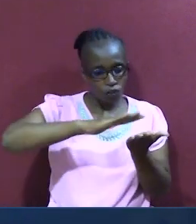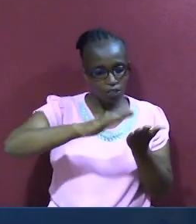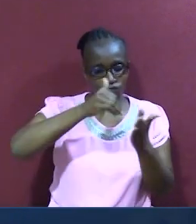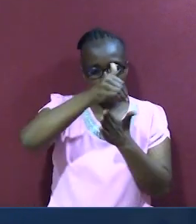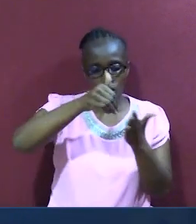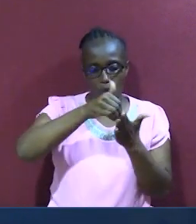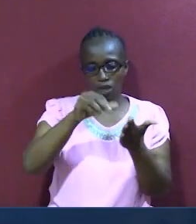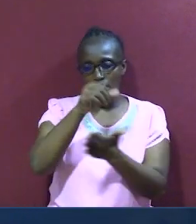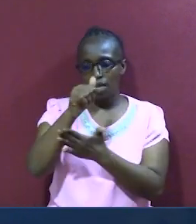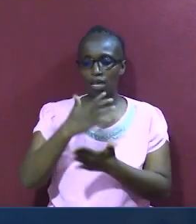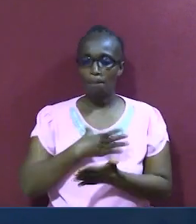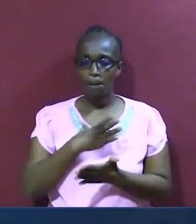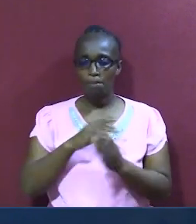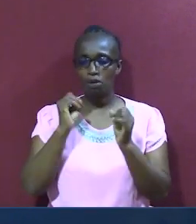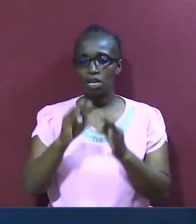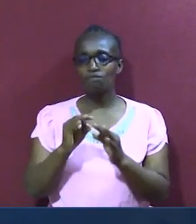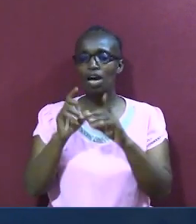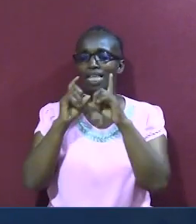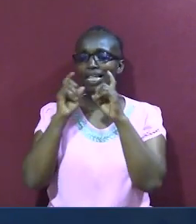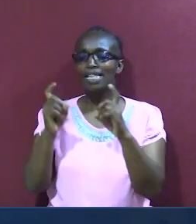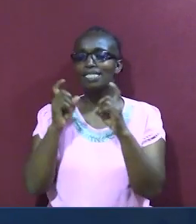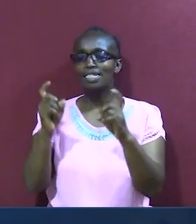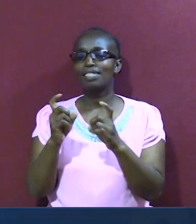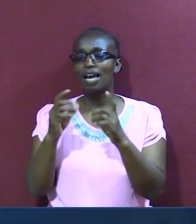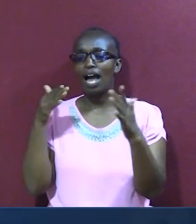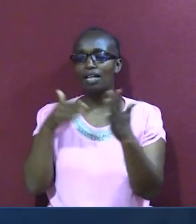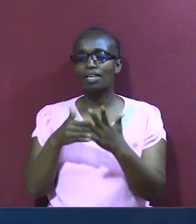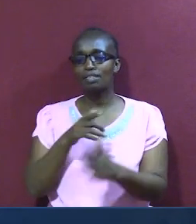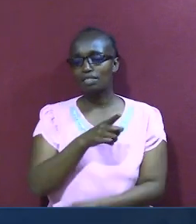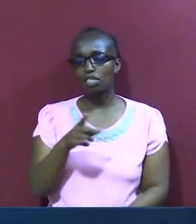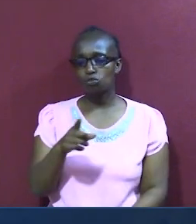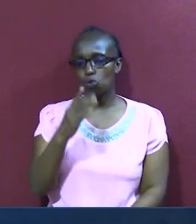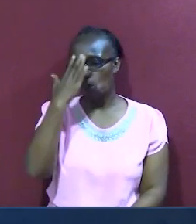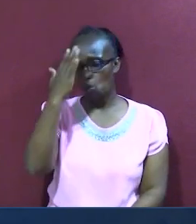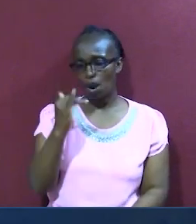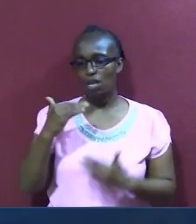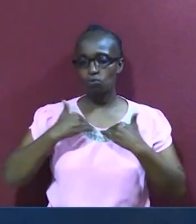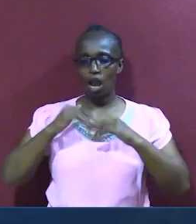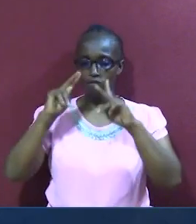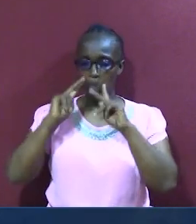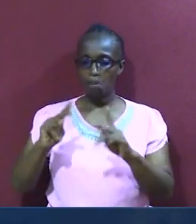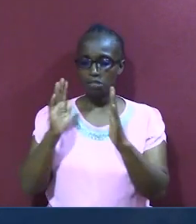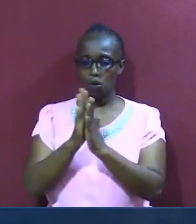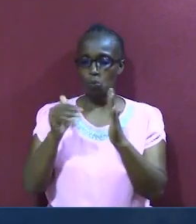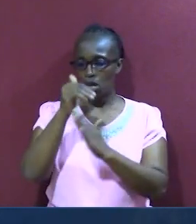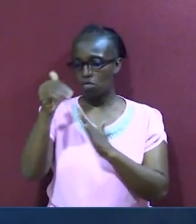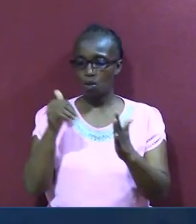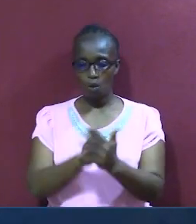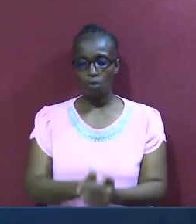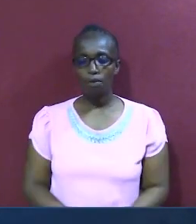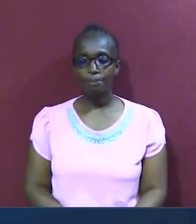wengini, wakikukosea. Hili upate kuwa na amani na kila mtu. Bona asifiwe.